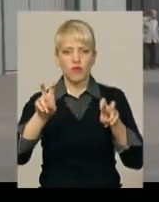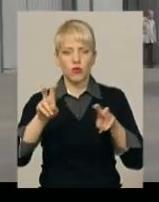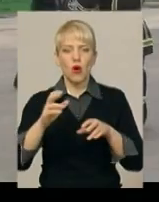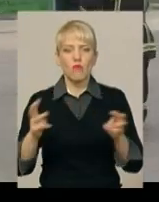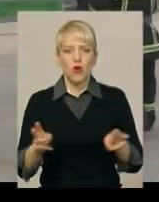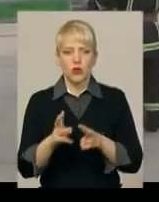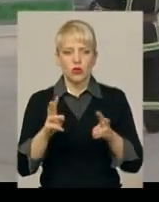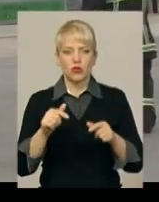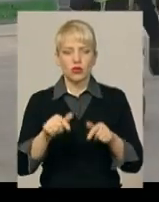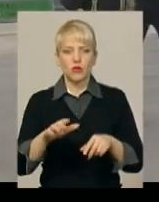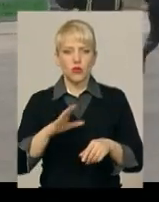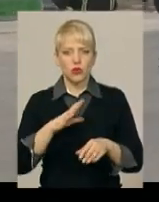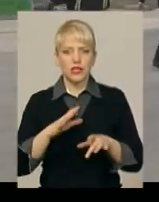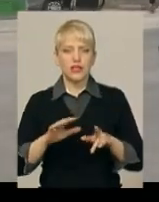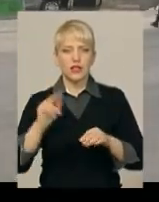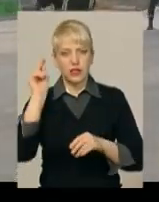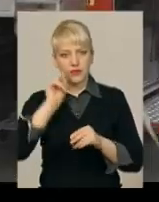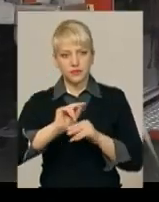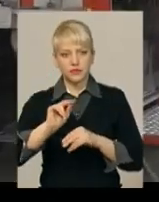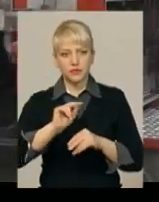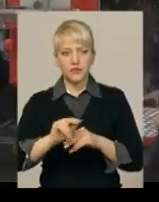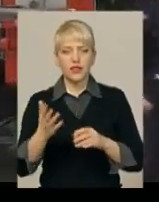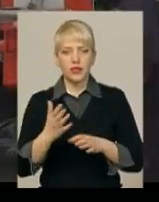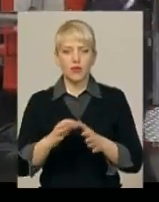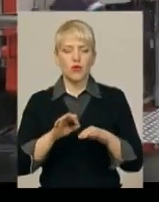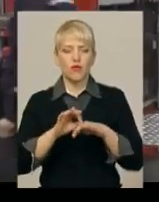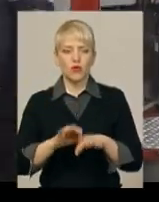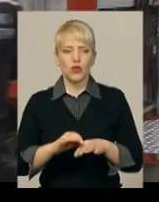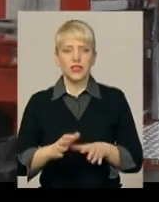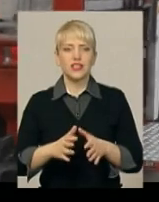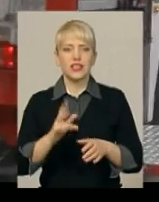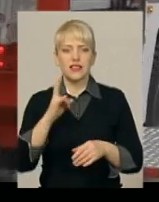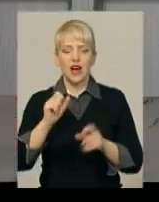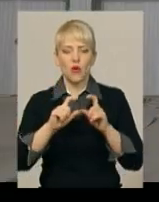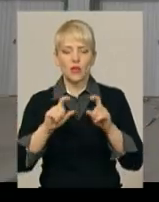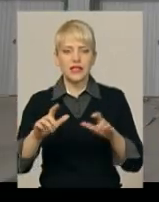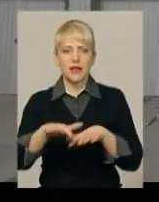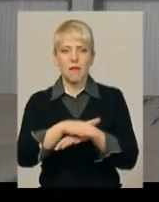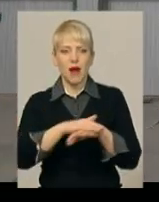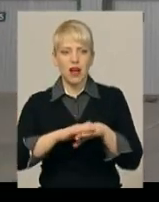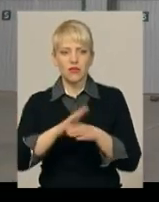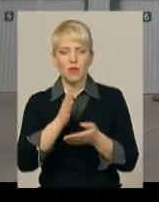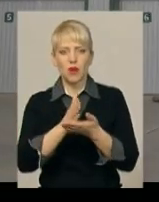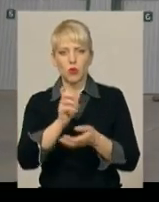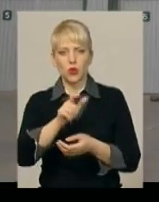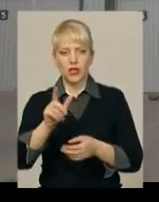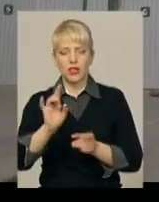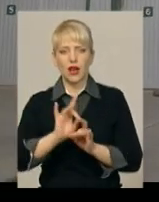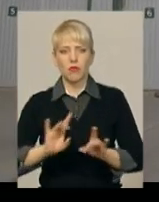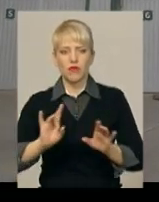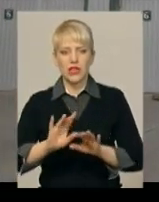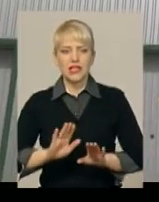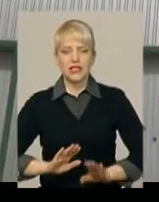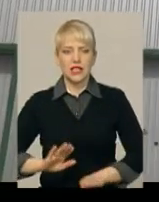навчань, які надзвичайники краю проводять на об'єктах з масовим перебуванням людей. Як розповів заступник начальника оперативного